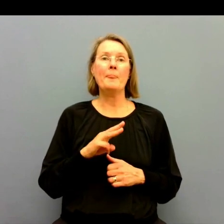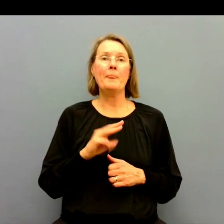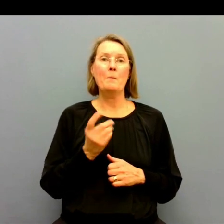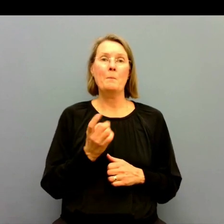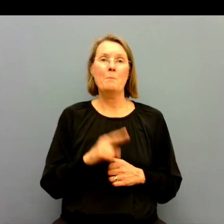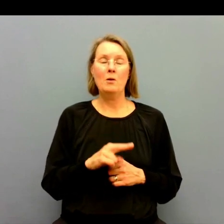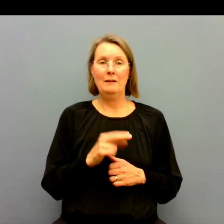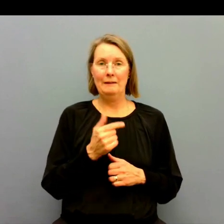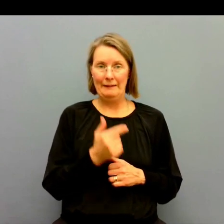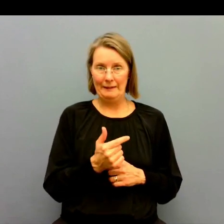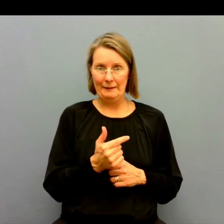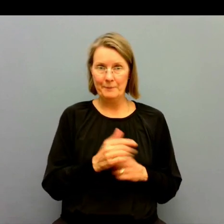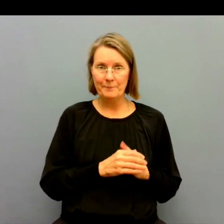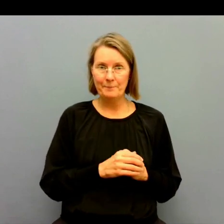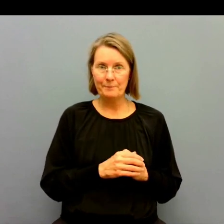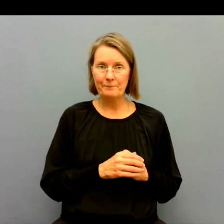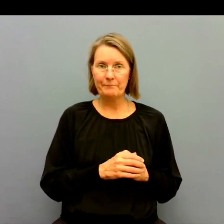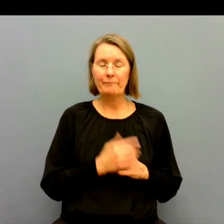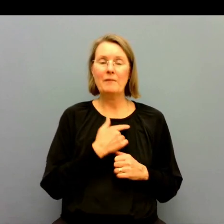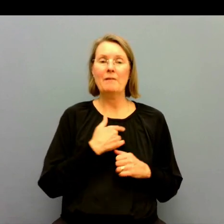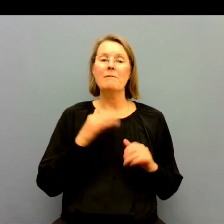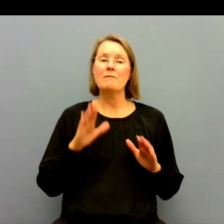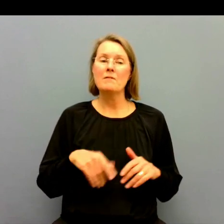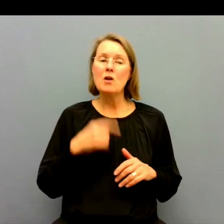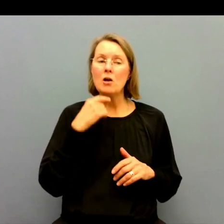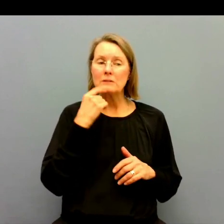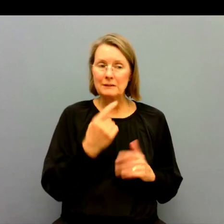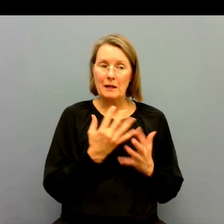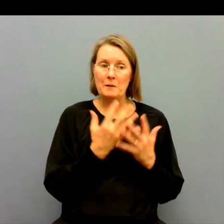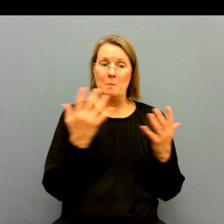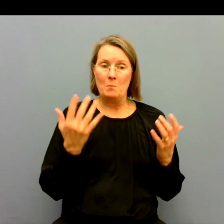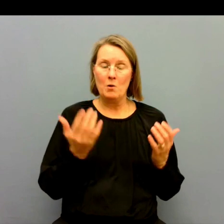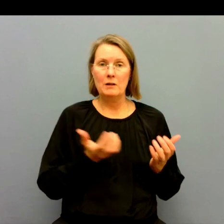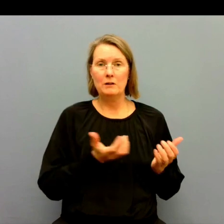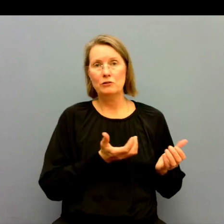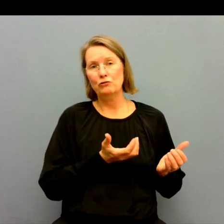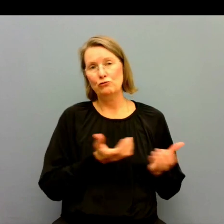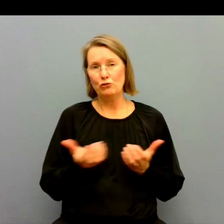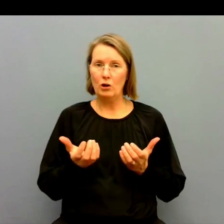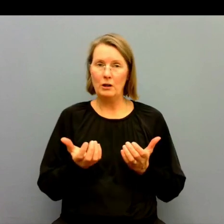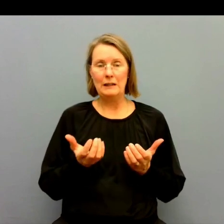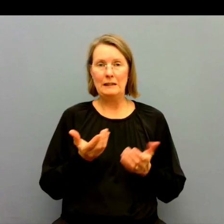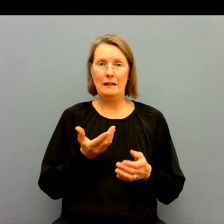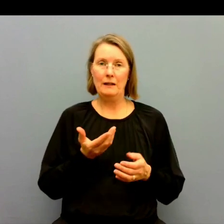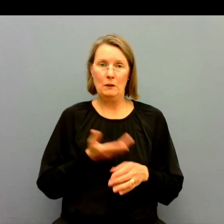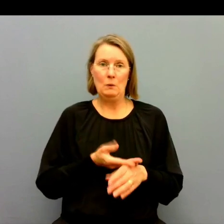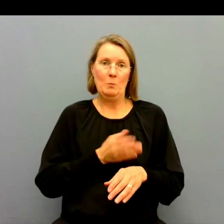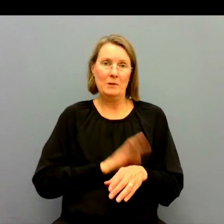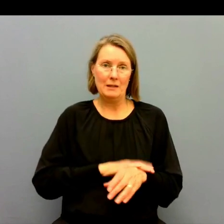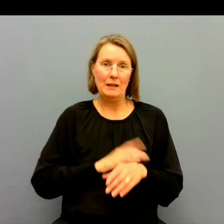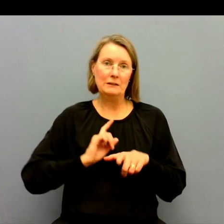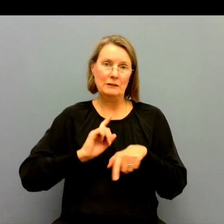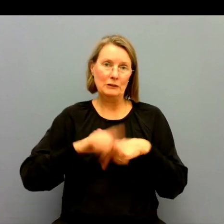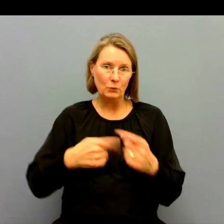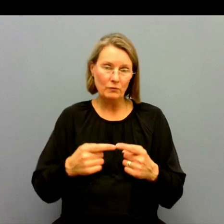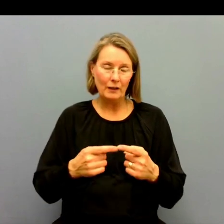Malin P., vi såg ju som sagt att många upplever att det saknas ett utbud av